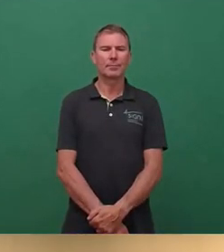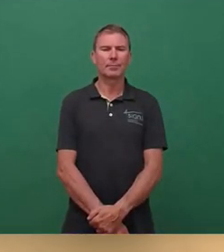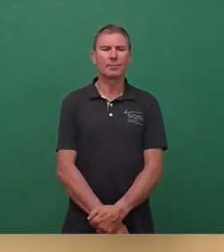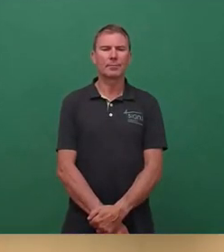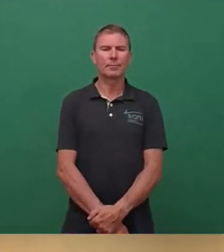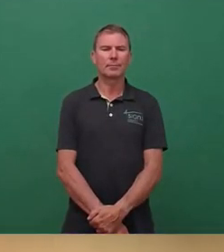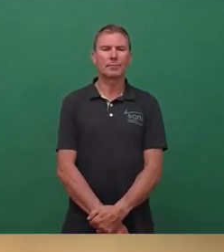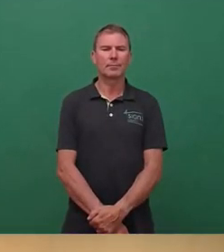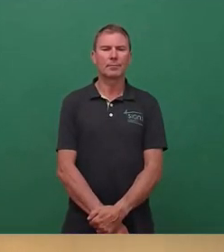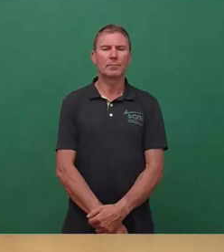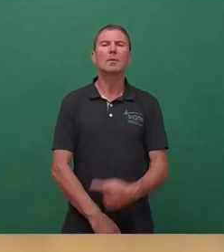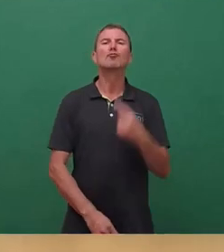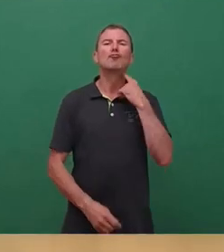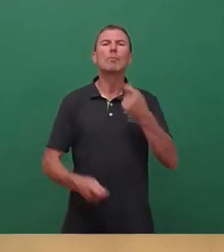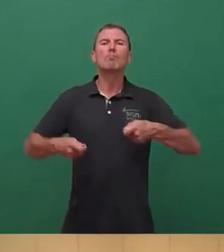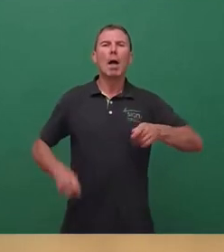Gegenstimmen und Stimmenthaltung.